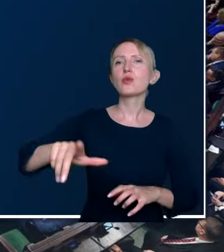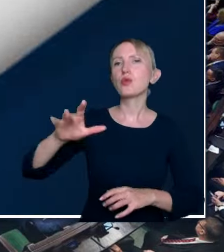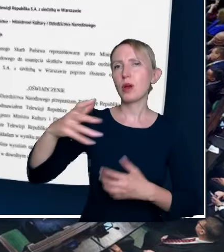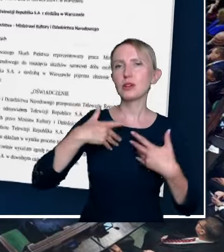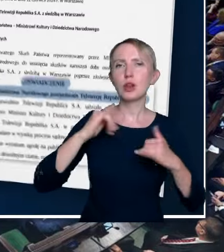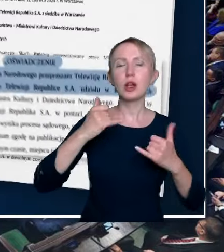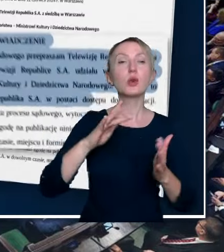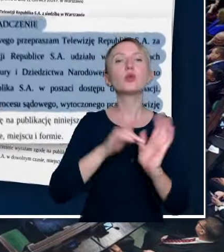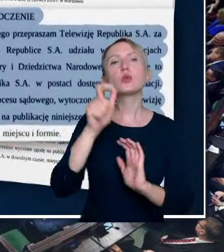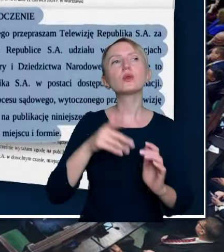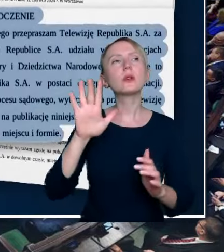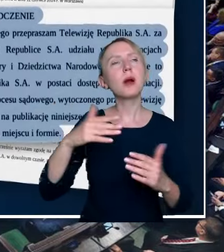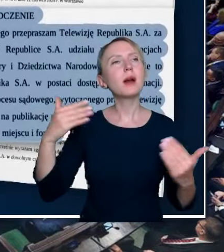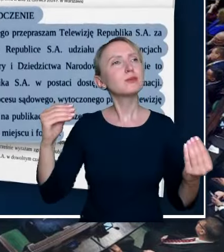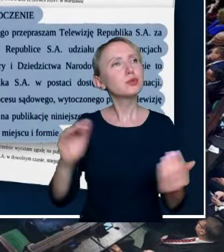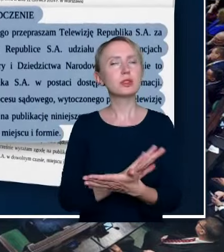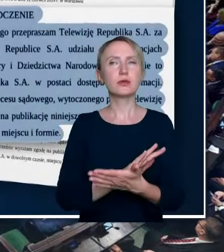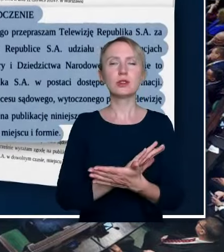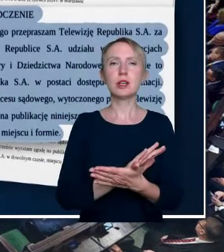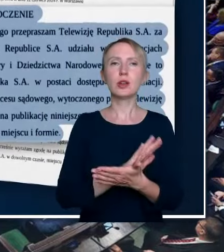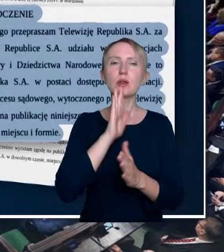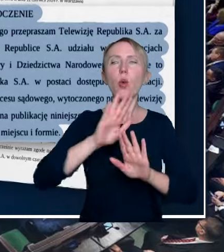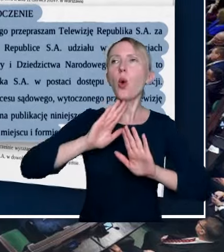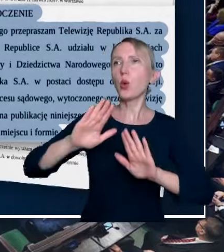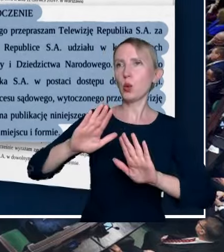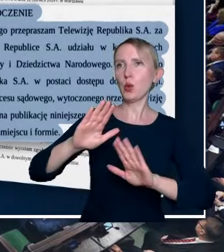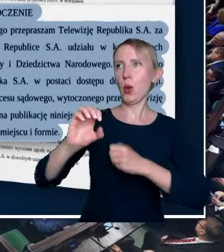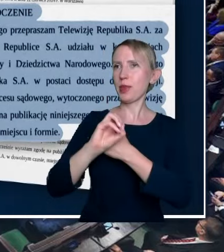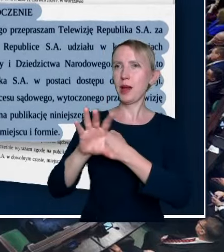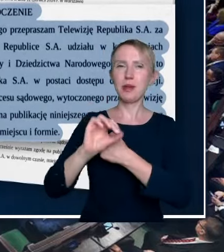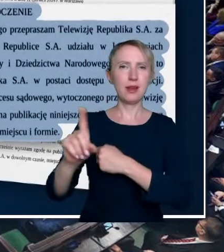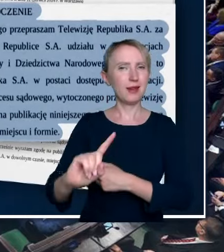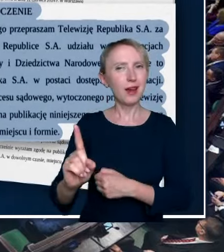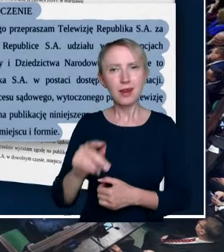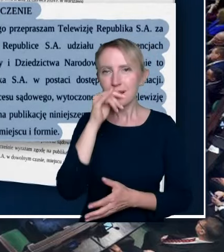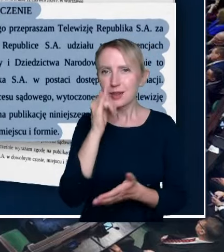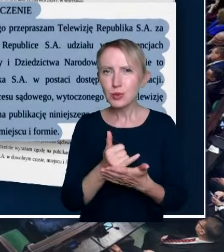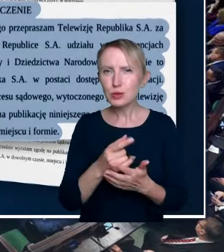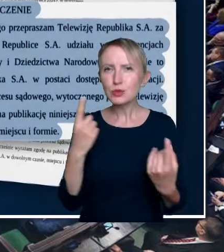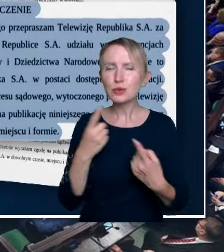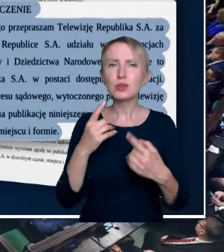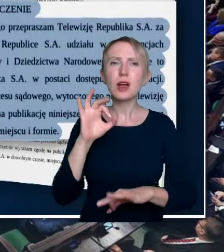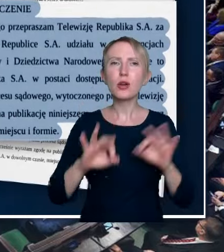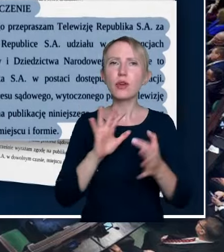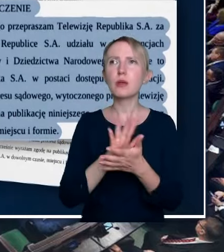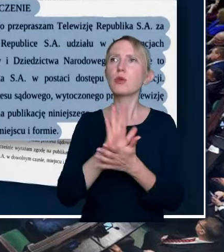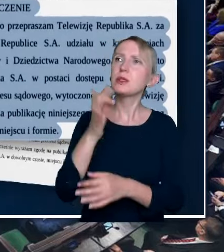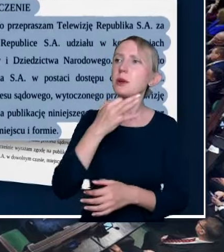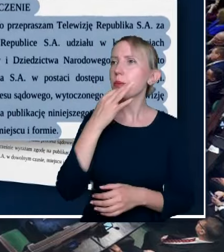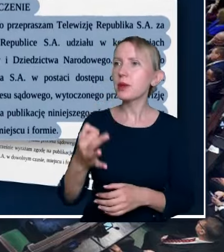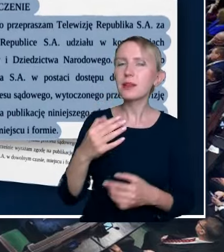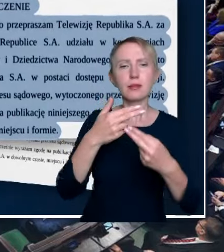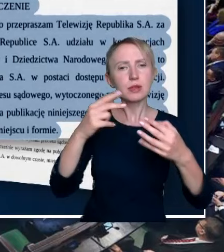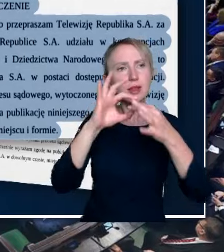przyzwyczajony do takiego klosza medialnego. Nie może być takiej sytuacji, że na konferencji prasowej ktoś mu zada pytanie merytoryczne,